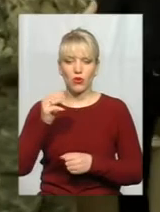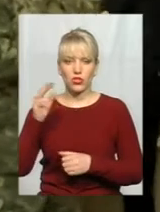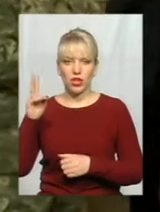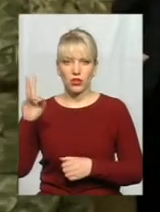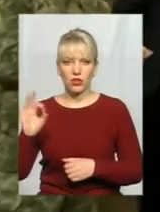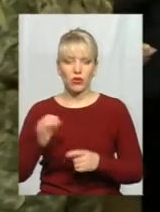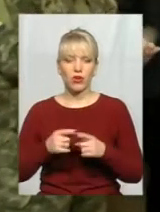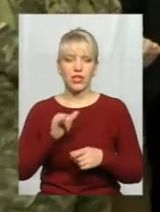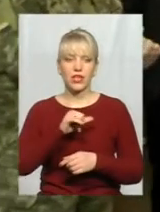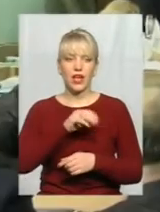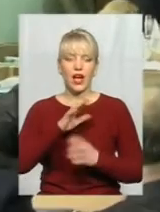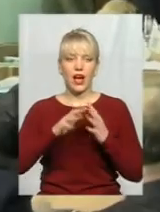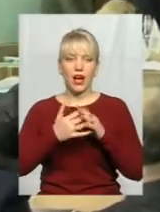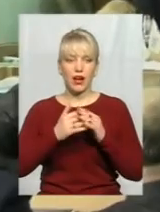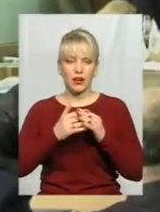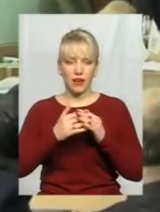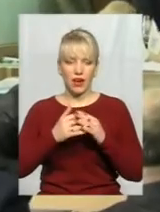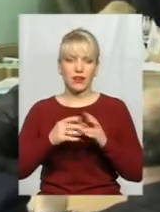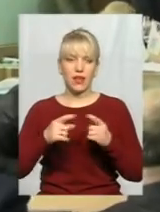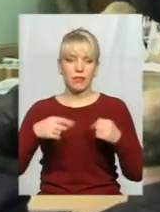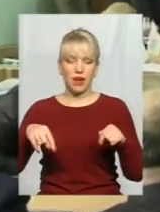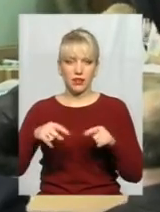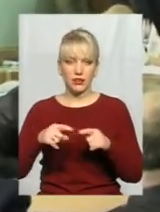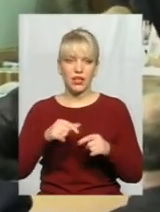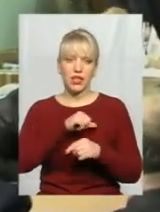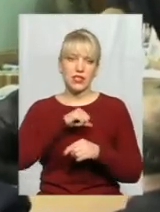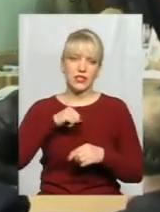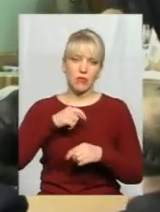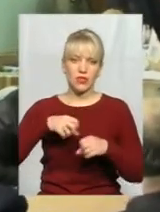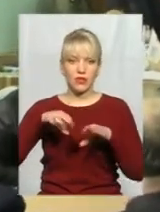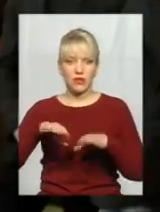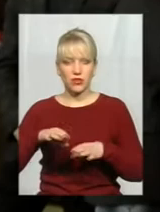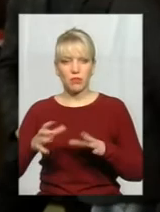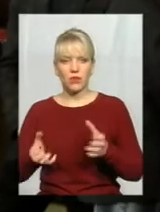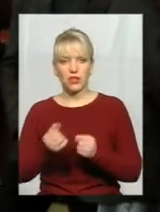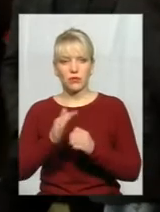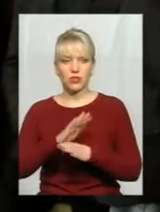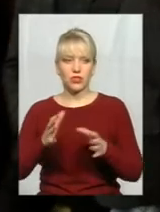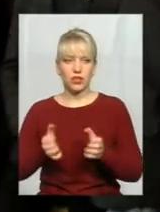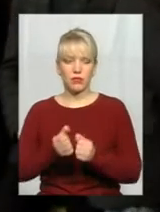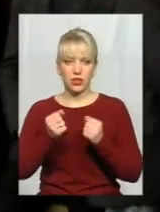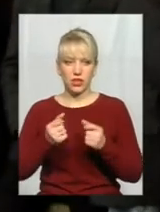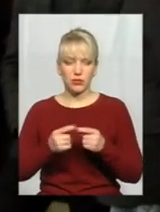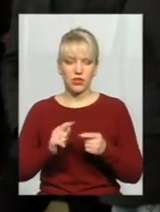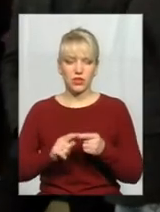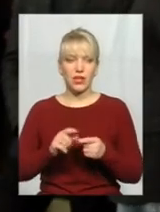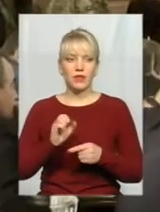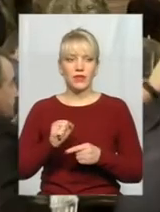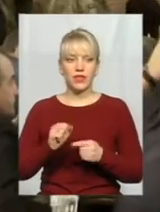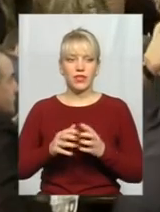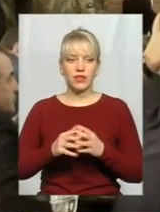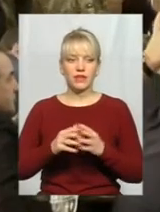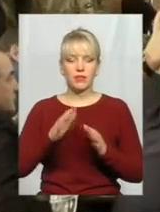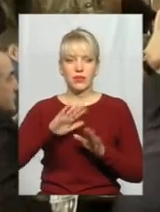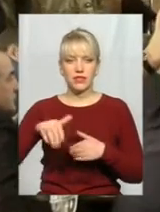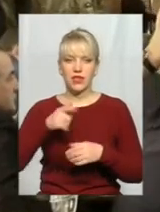визначатися кожен самостійно. Обранці від фракції «Батьківщини», «Самопомощі» та «Радикальної партії» підтримали свободівців і військових, які заблокували трибуну.